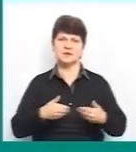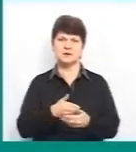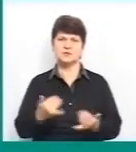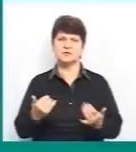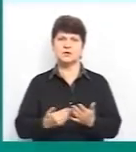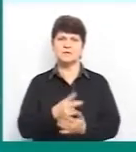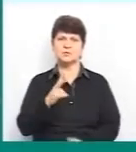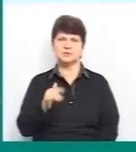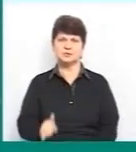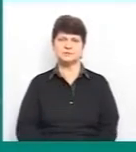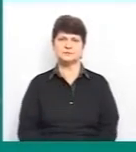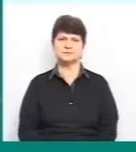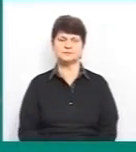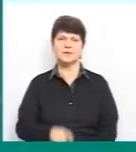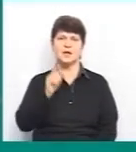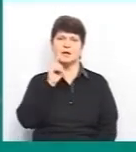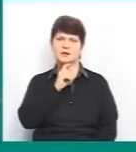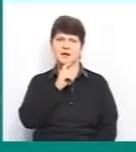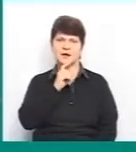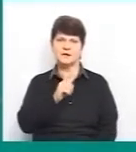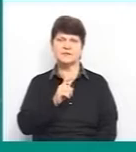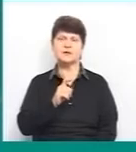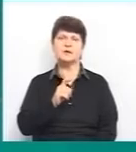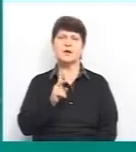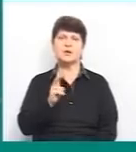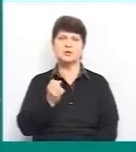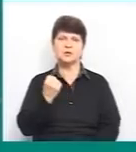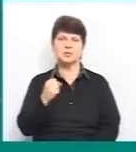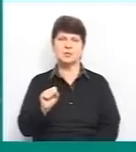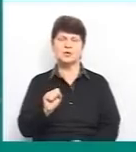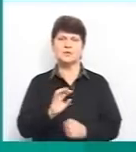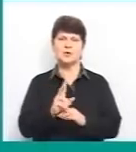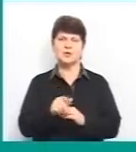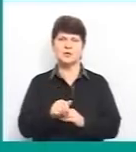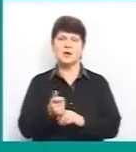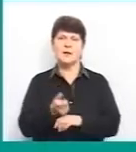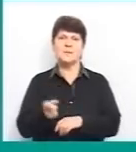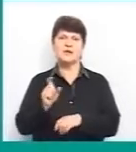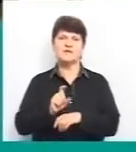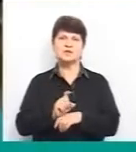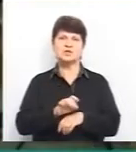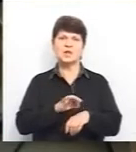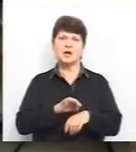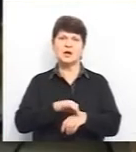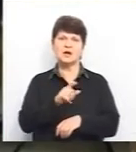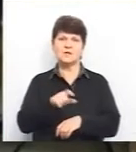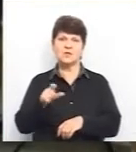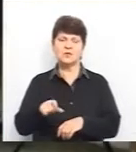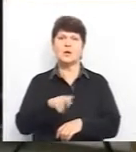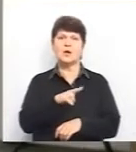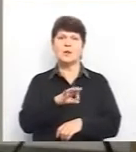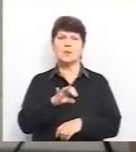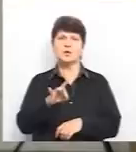Музика На Вінничині кількість тих, хто поборов коронавірус, перевищила кількість хворих. У Подільському регіональному